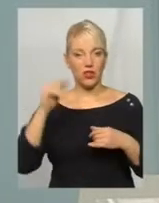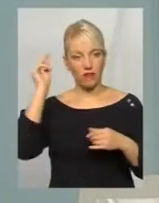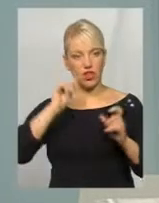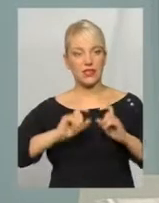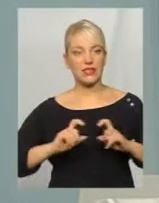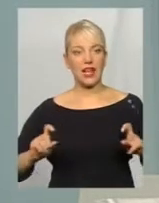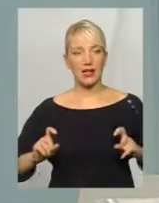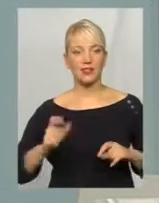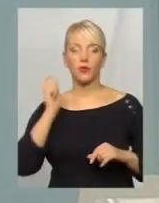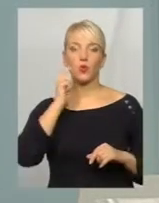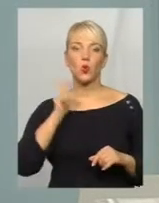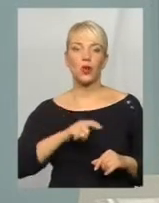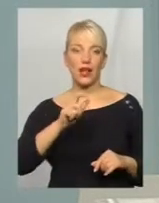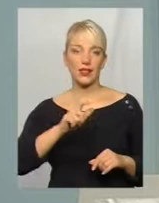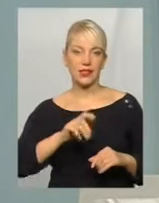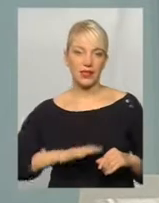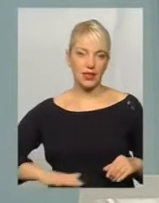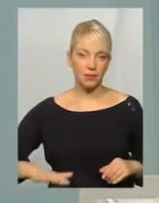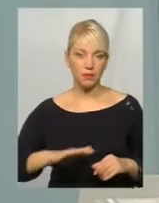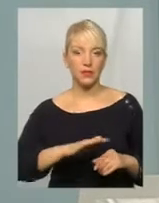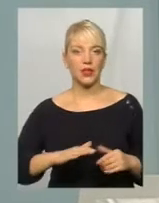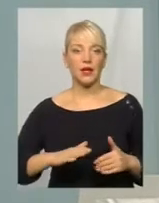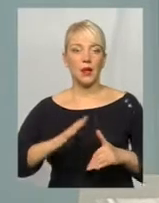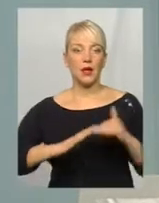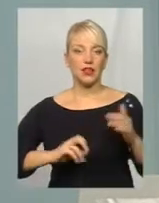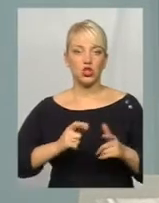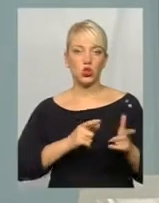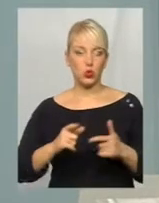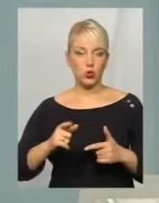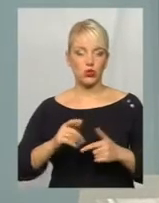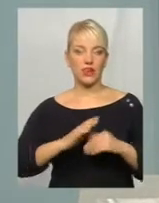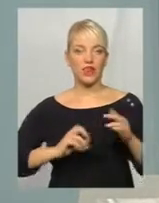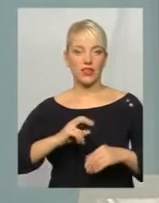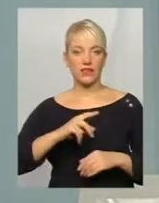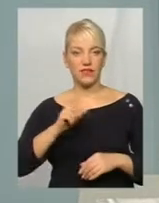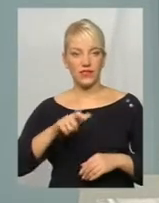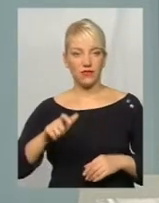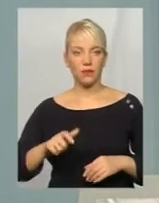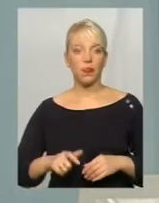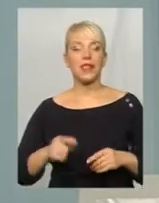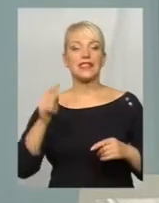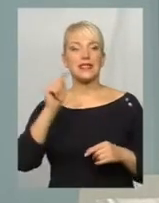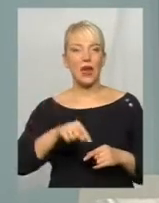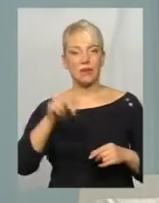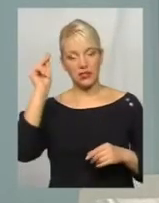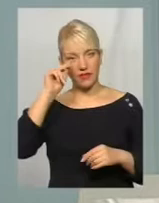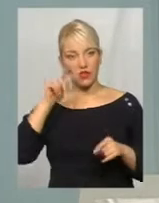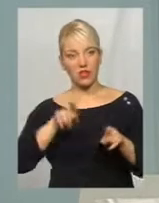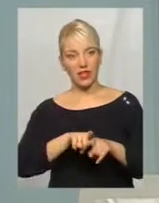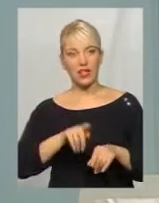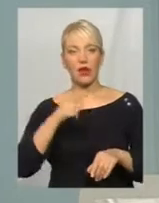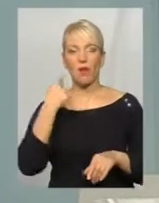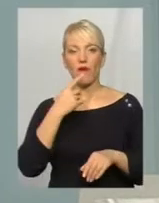України практично не готують фахівців саме з вивчення таких мов